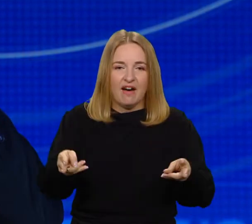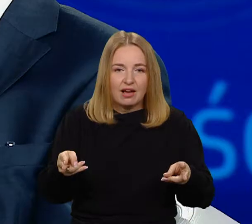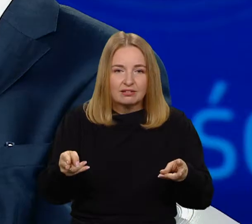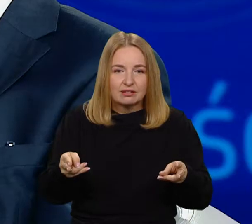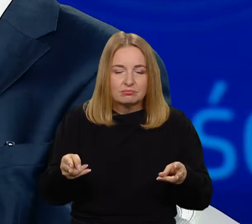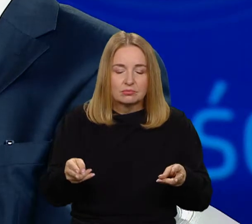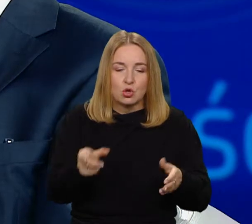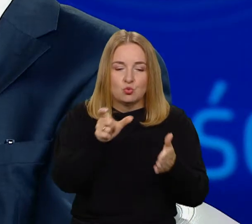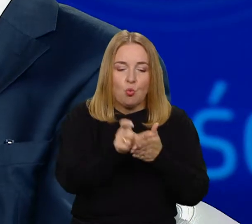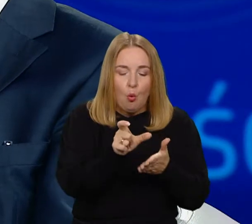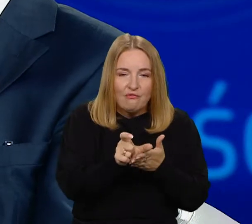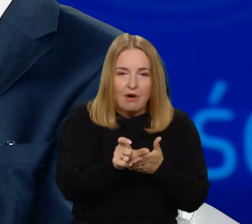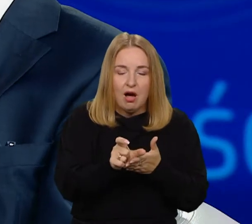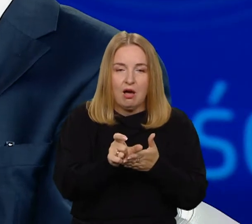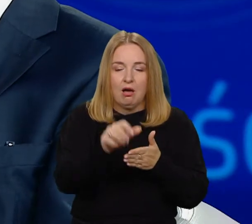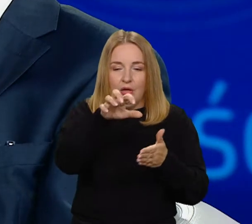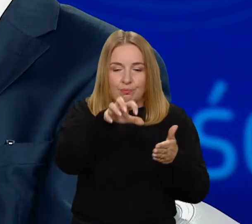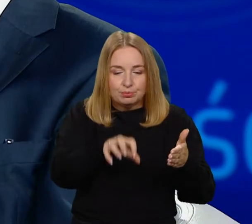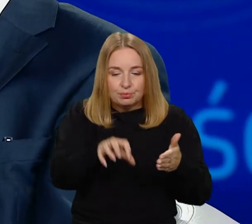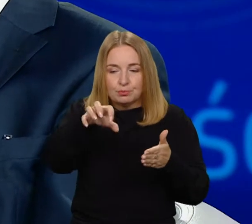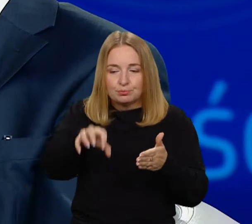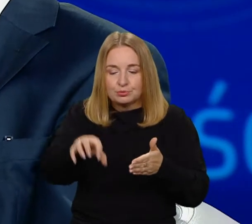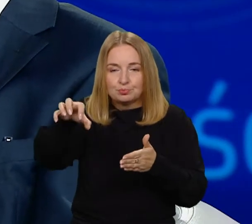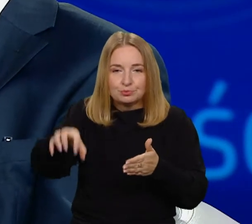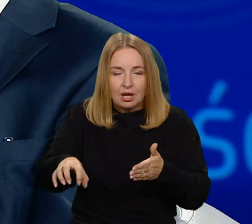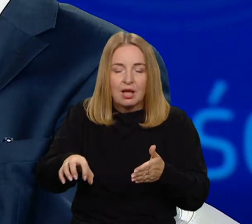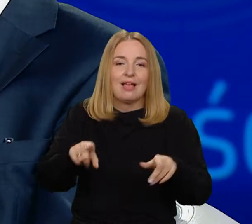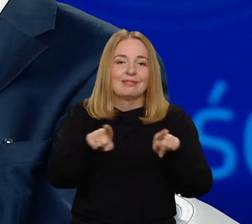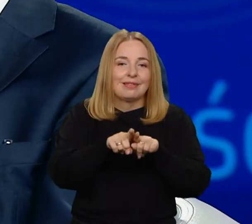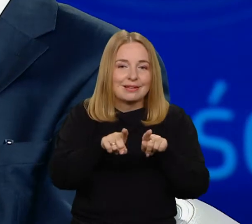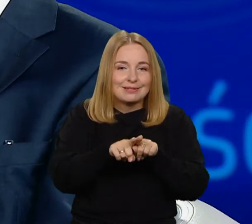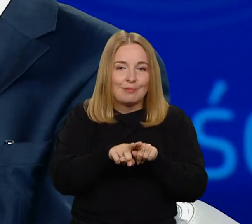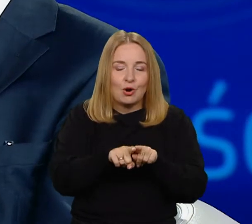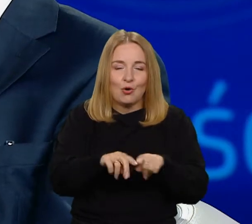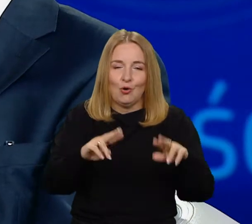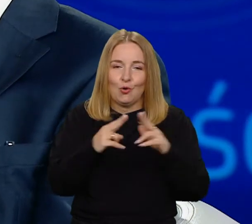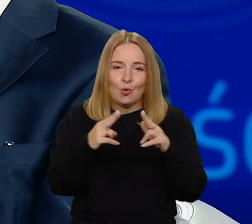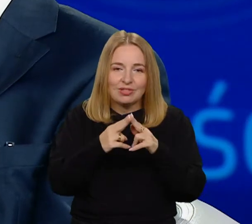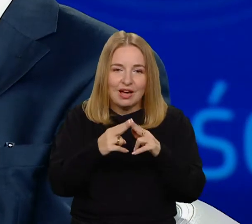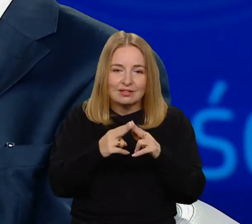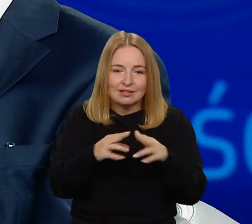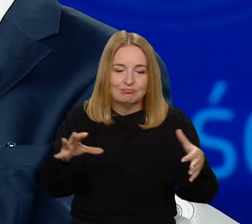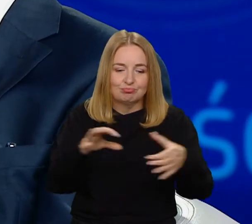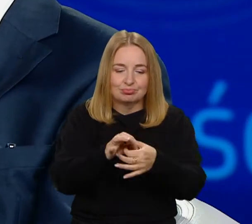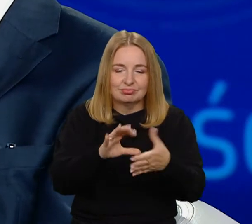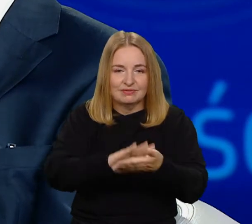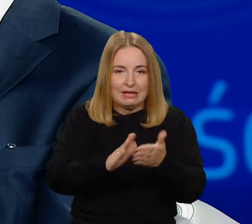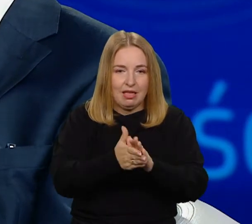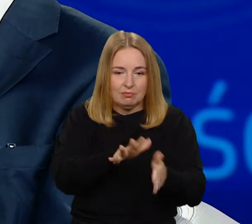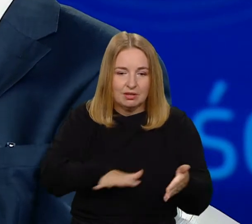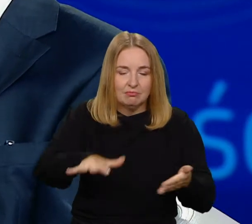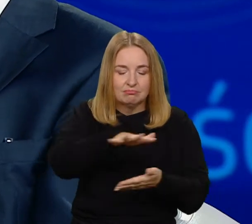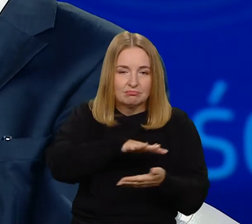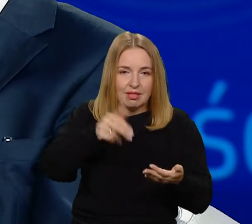pojęcia, jako definicje, jako relacje między tymi pojęciami, tymi znaczeniami.